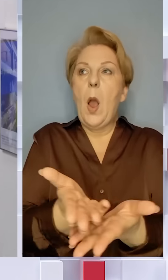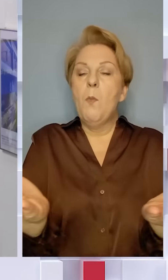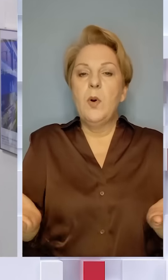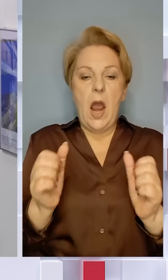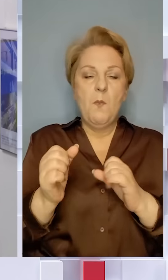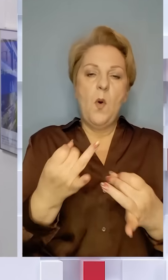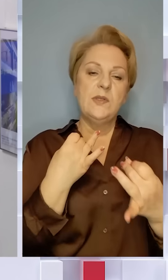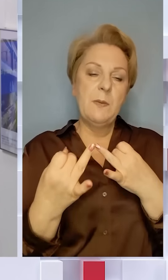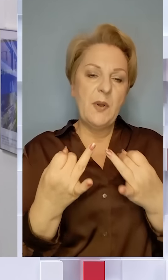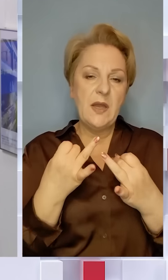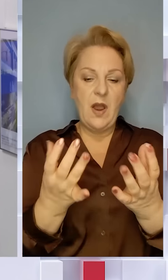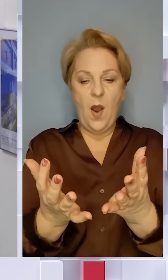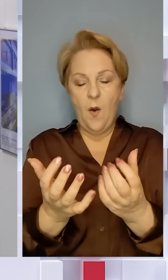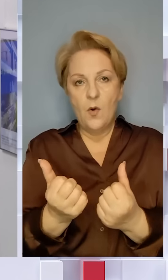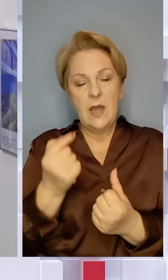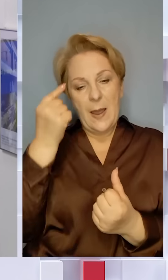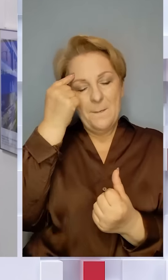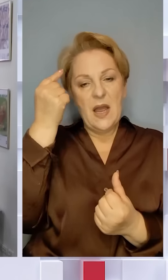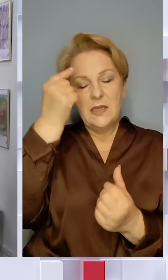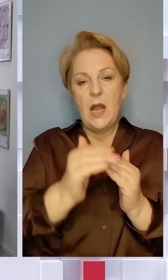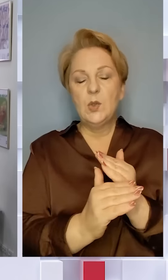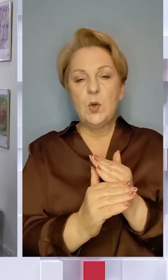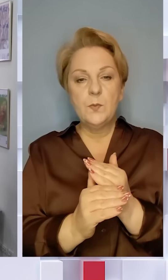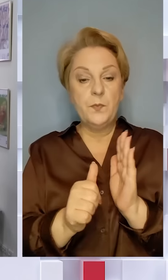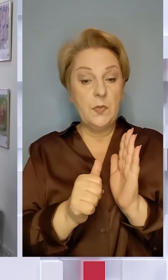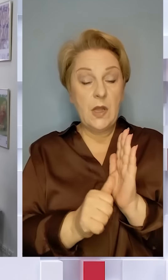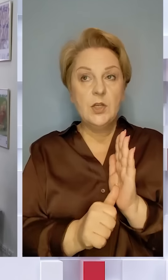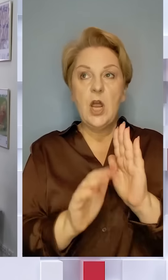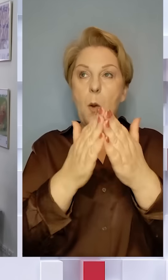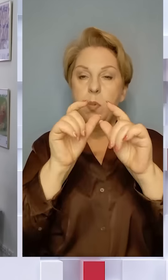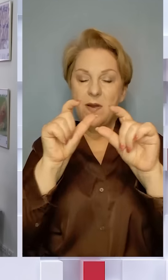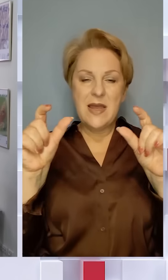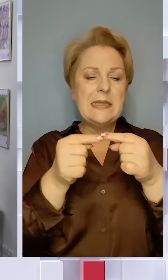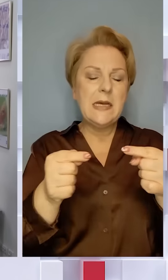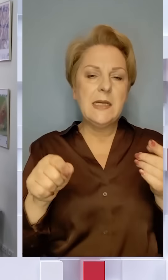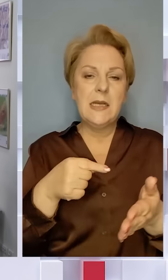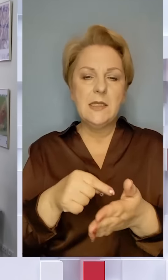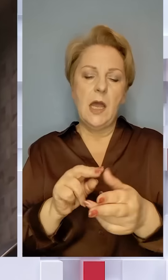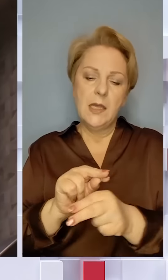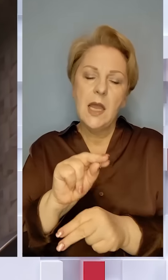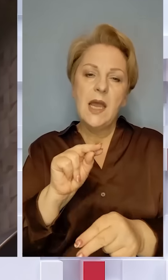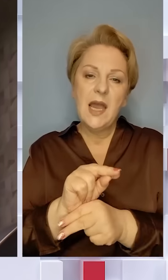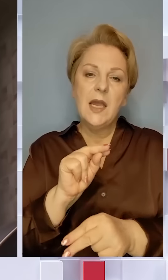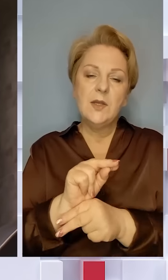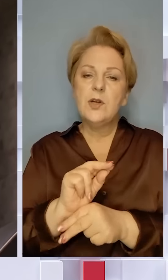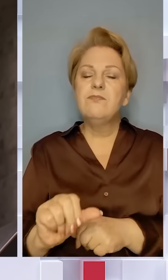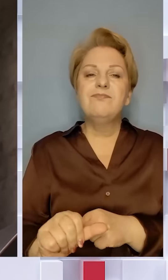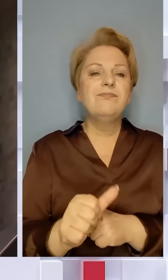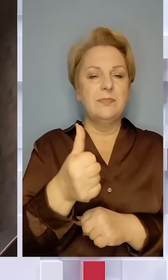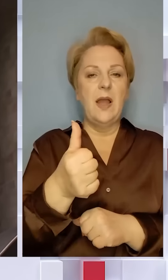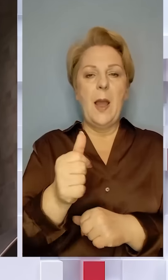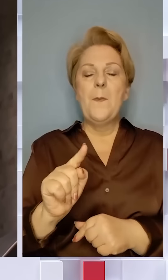можна поспілкуватися і навіть отримати ментальну допомогу. 60 бібліотекарів із різних міст навчатимуть азів першої